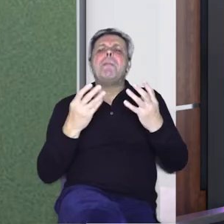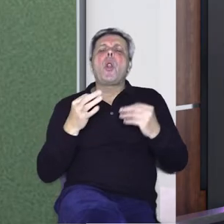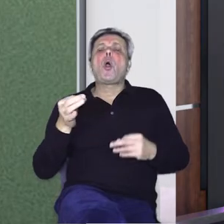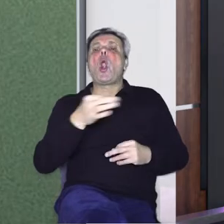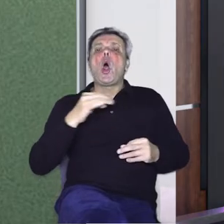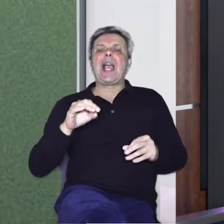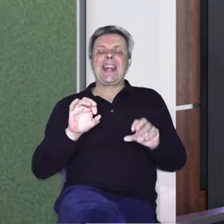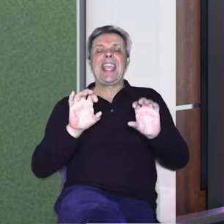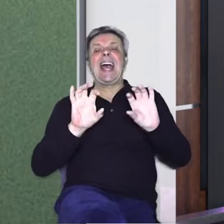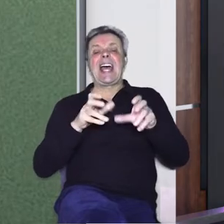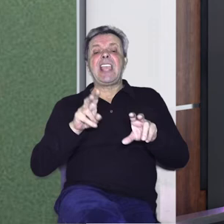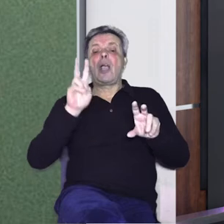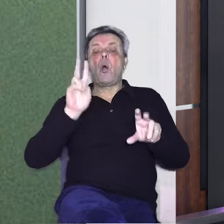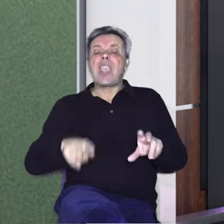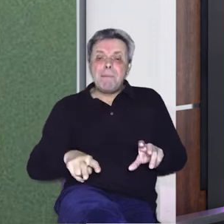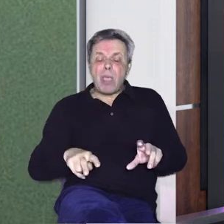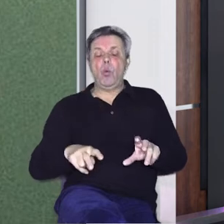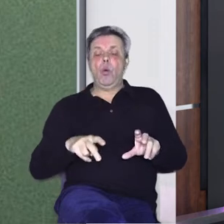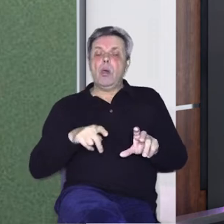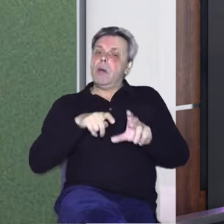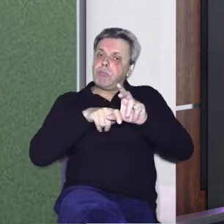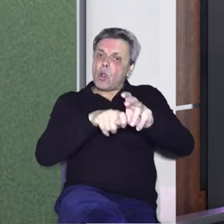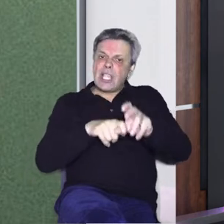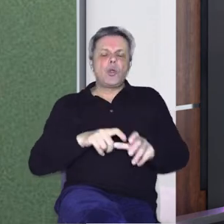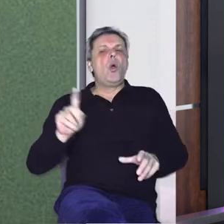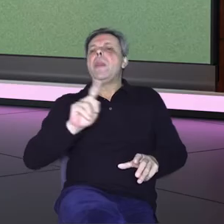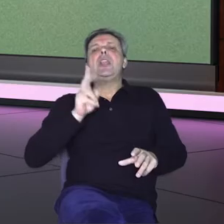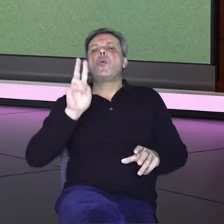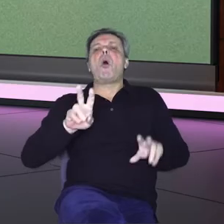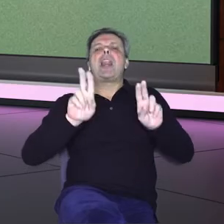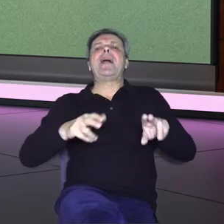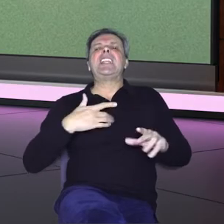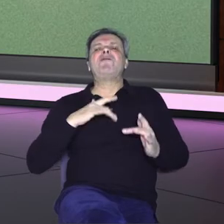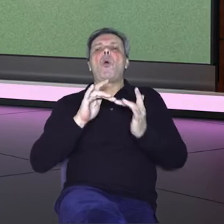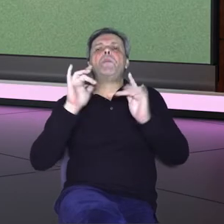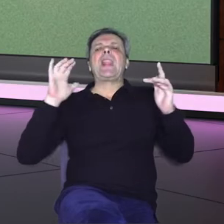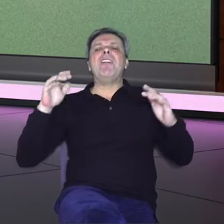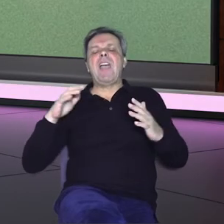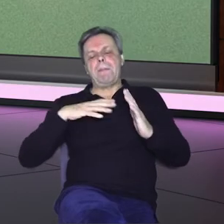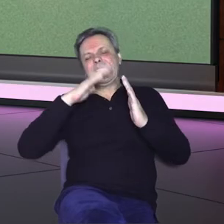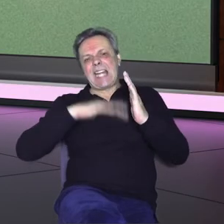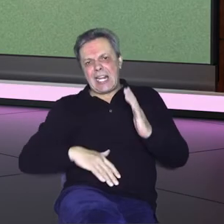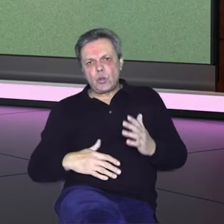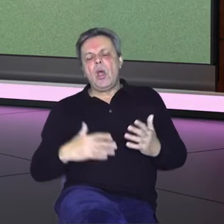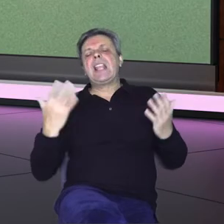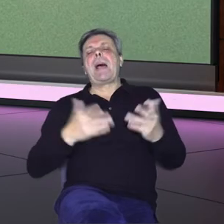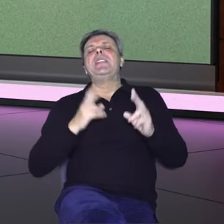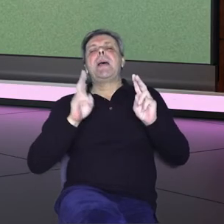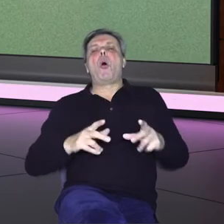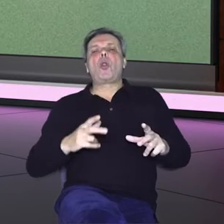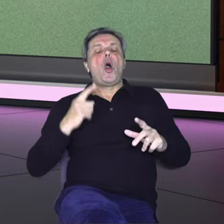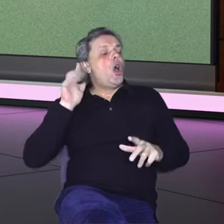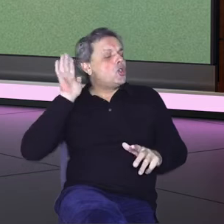lokalnih radija koji imaju koncesiju nisu si mogli priuštiti web stranicu i streaming da se može slušati, jel, online